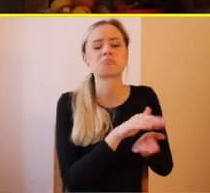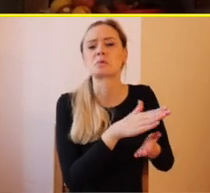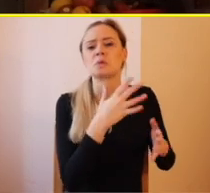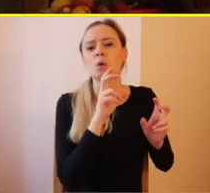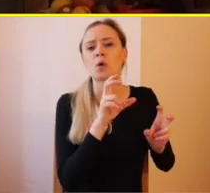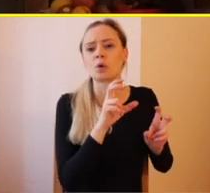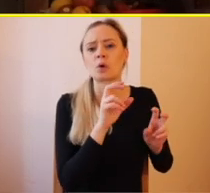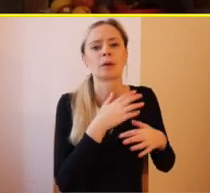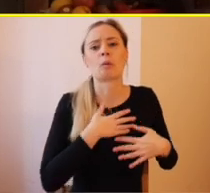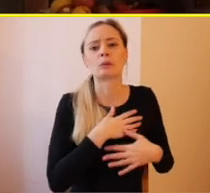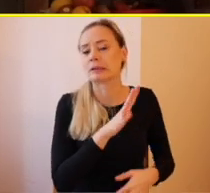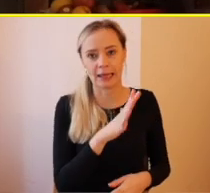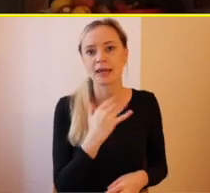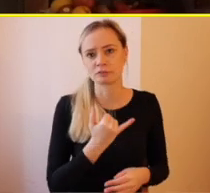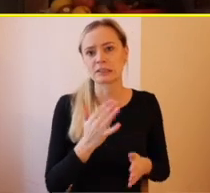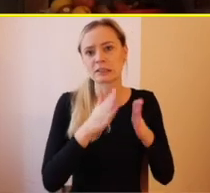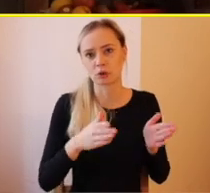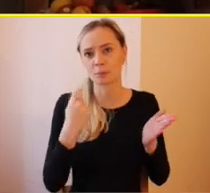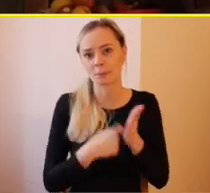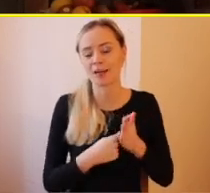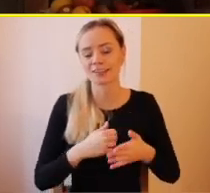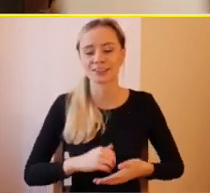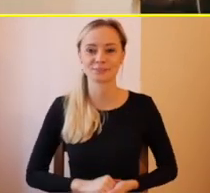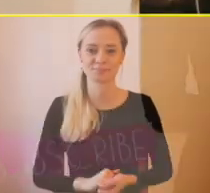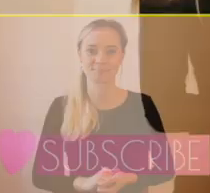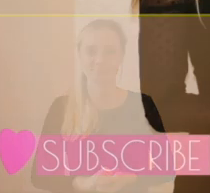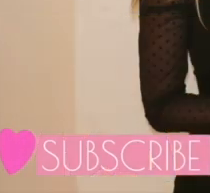Kanadu, nie vždy. Vždy to bude môj druhý dom.